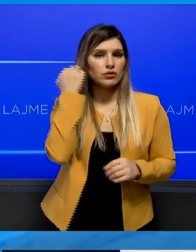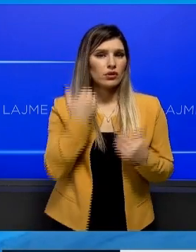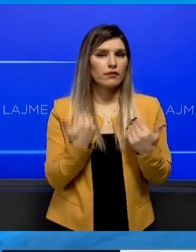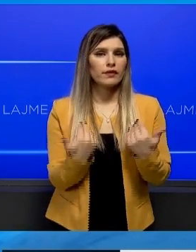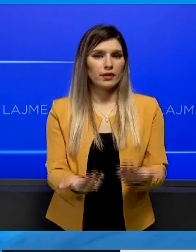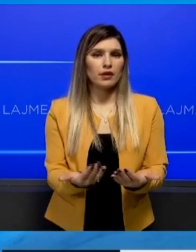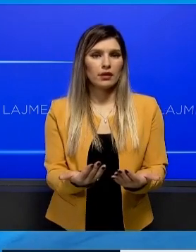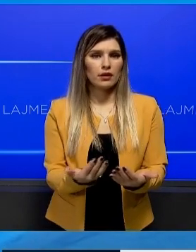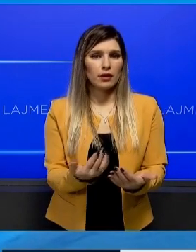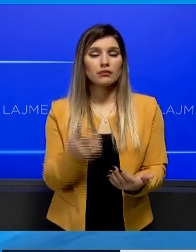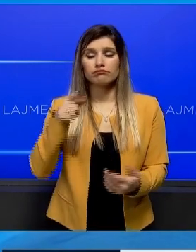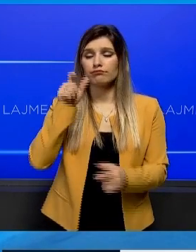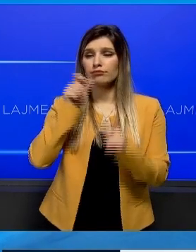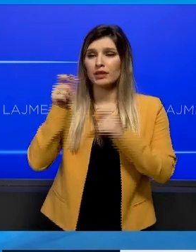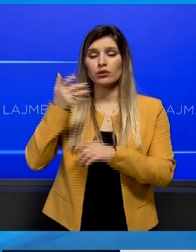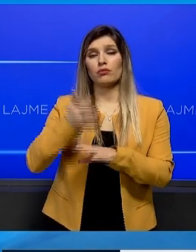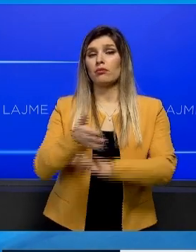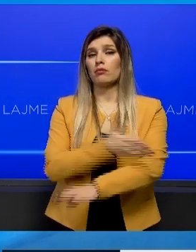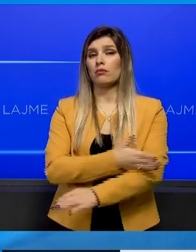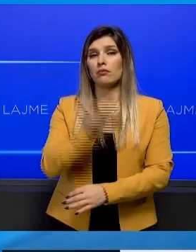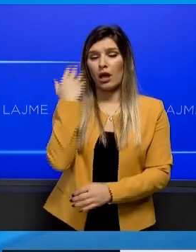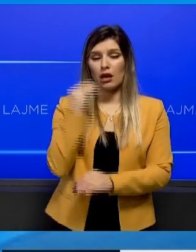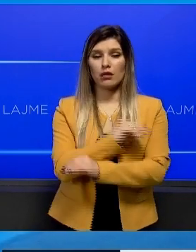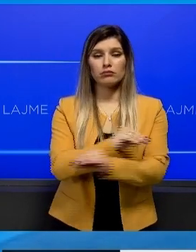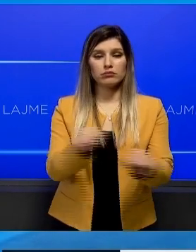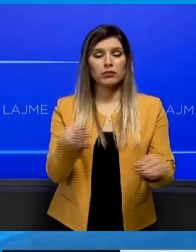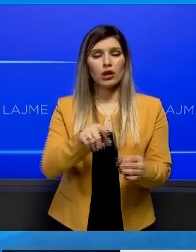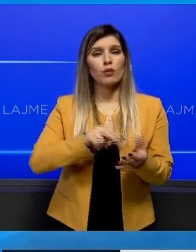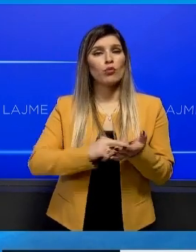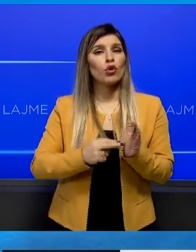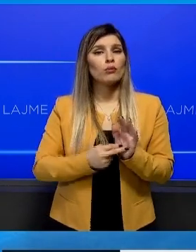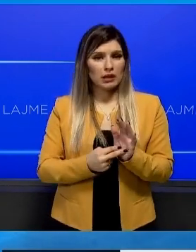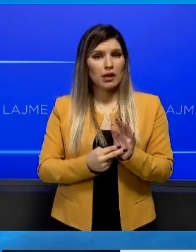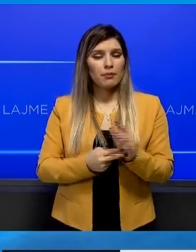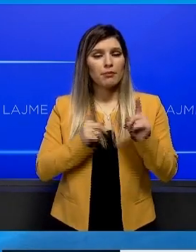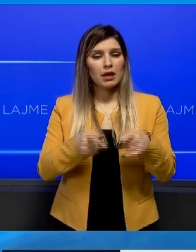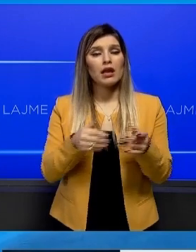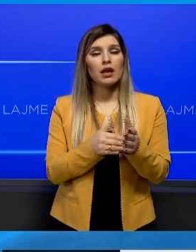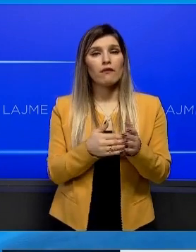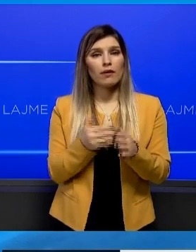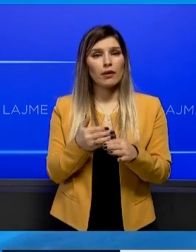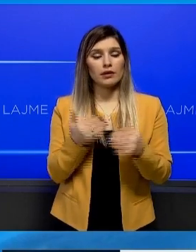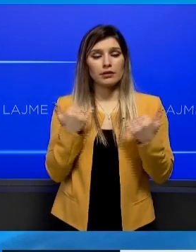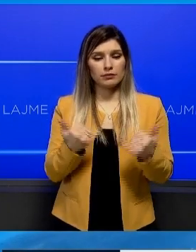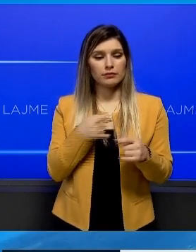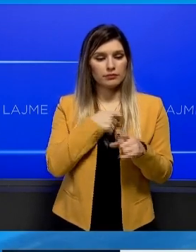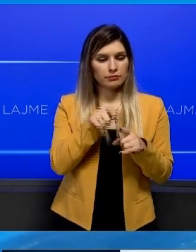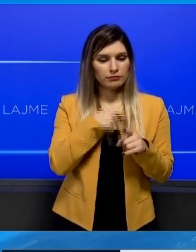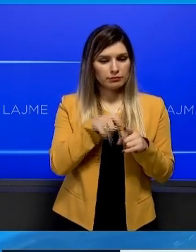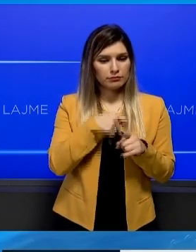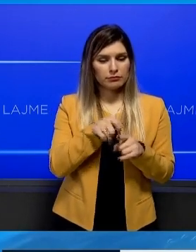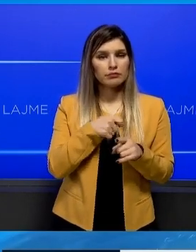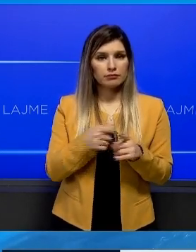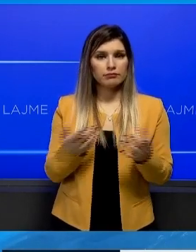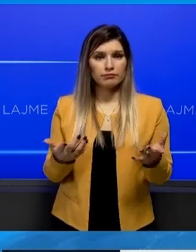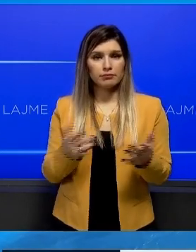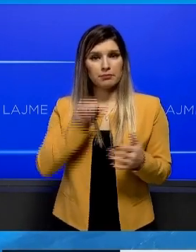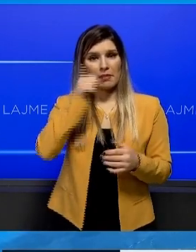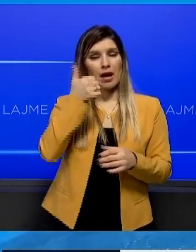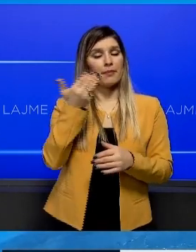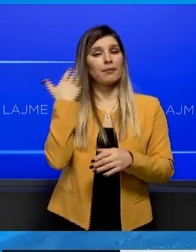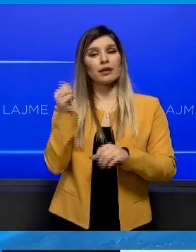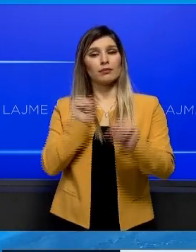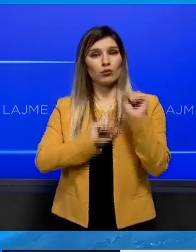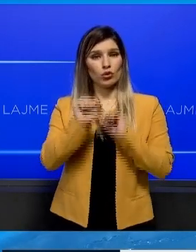është përmëte që ekspertëve të kanë paralemru, që problemet është shumë me rrugës të evitohen së ta të shërojnë, po në debatin steril